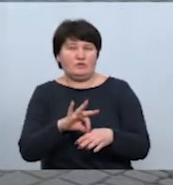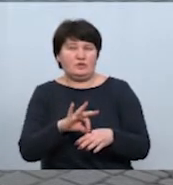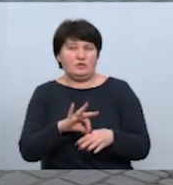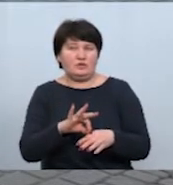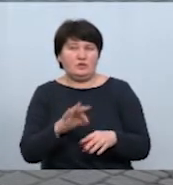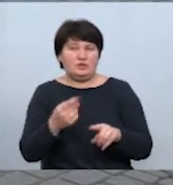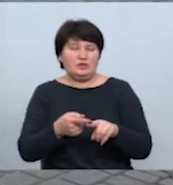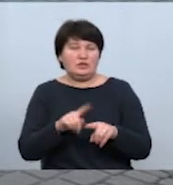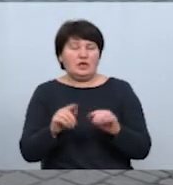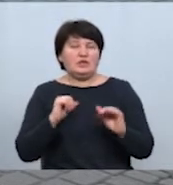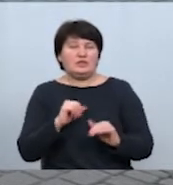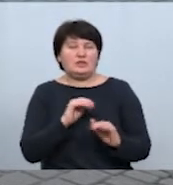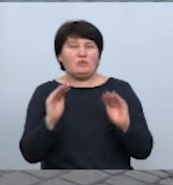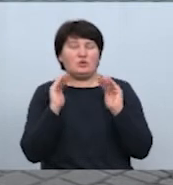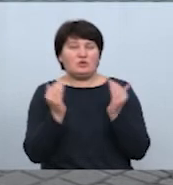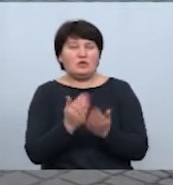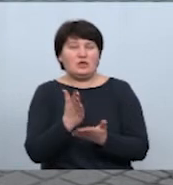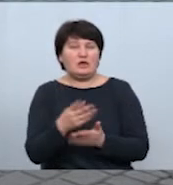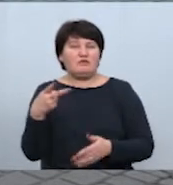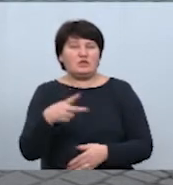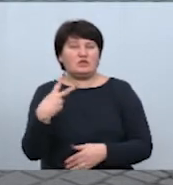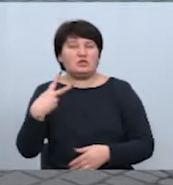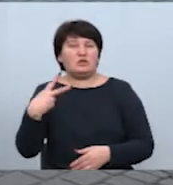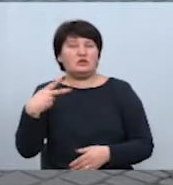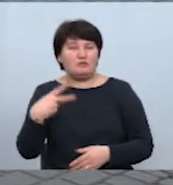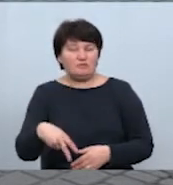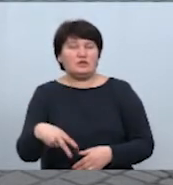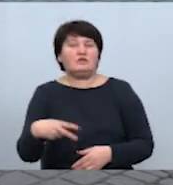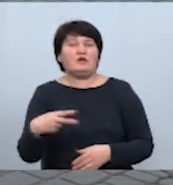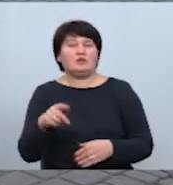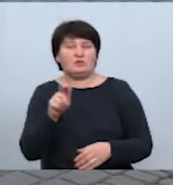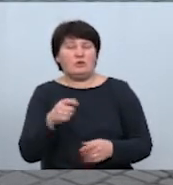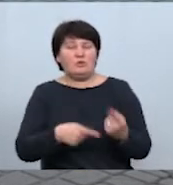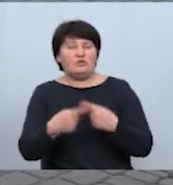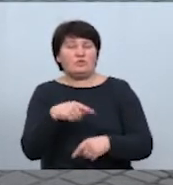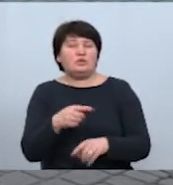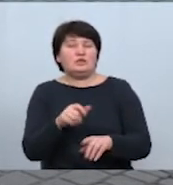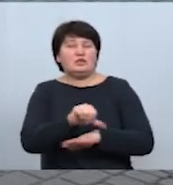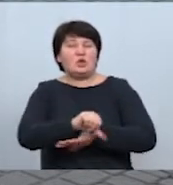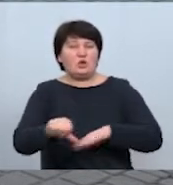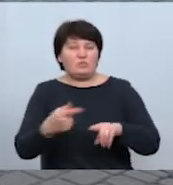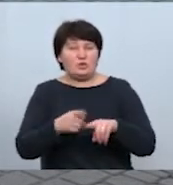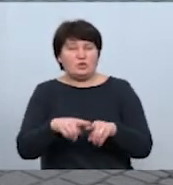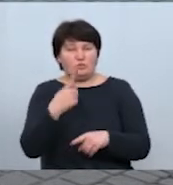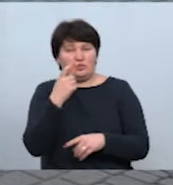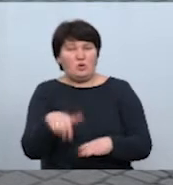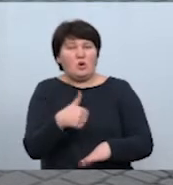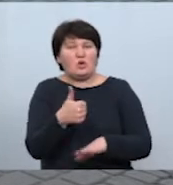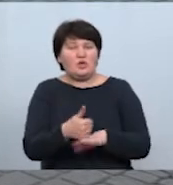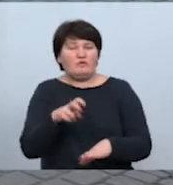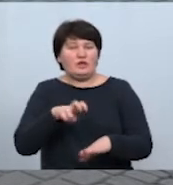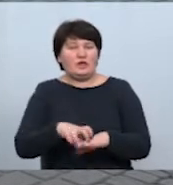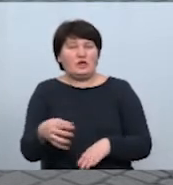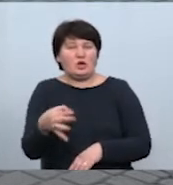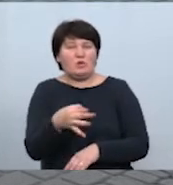Ну і також на самоізоляції в Івано-Франківській області перебувають 2222 люди, які повернулися за кордоном. Про це сьогодні повідомив головний